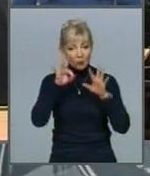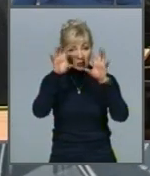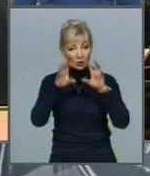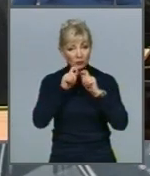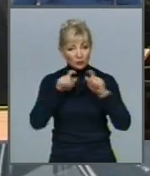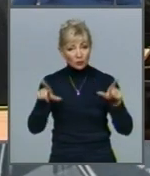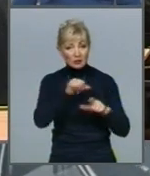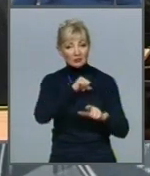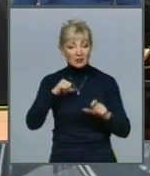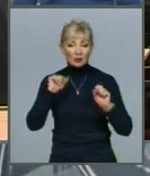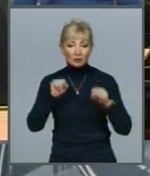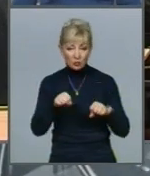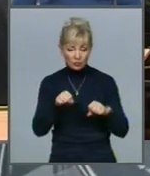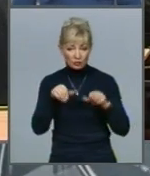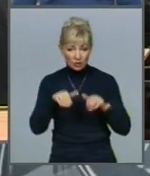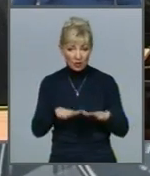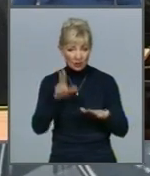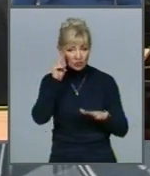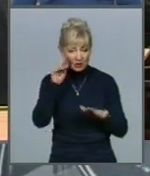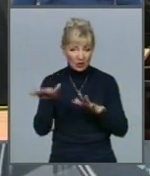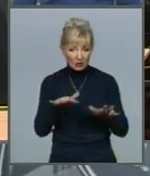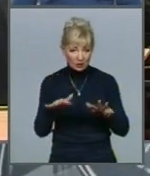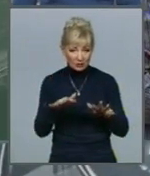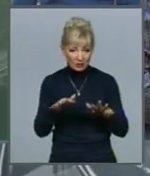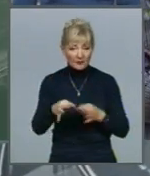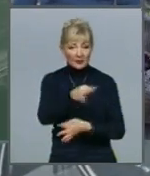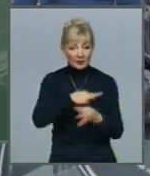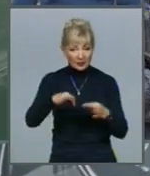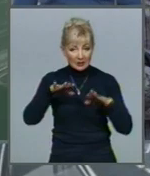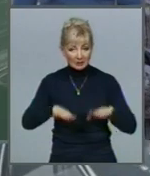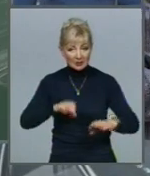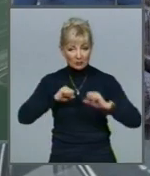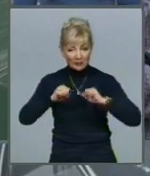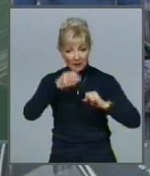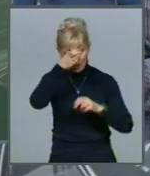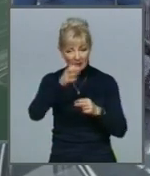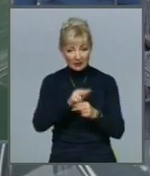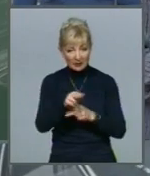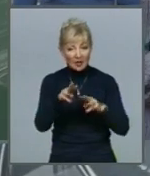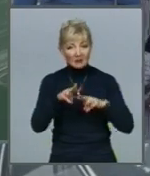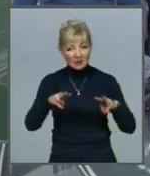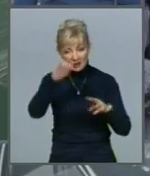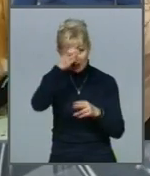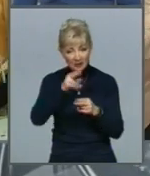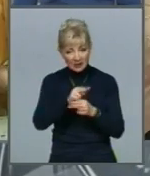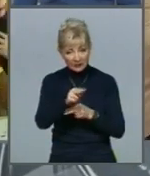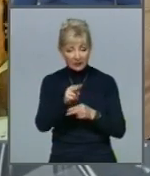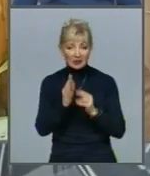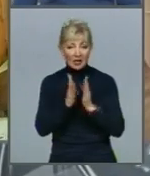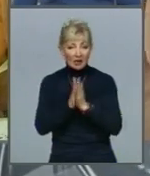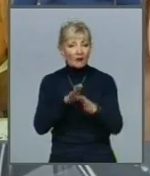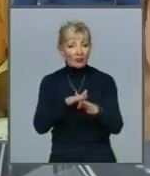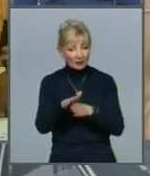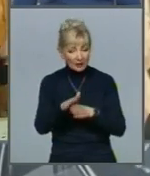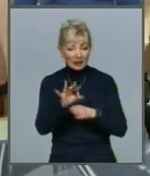школи самостійно можуть визначати дати канікул, погоджуючись місцевими управліннями освіти Міносвіти вимагає лише дотримуватись обмежень, які